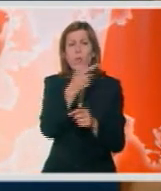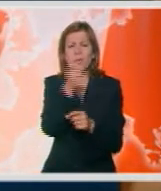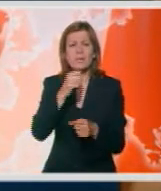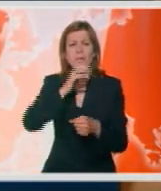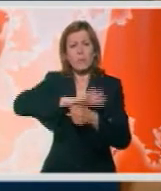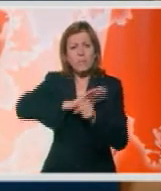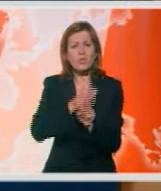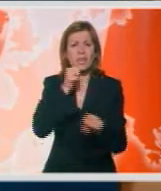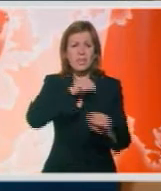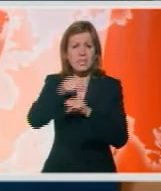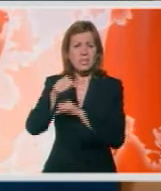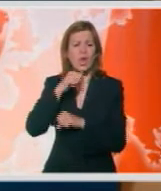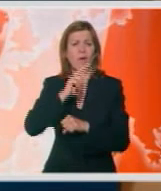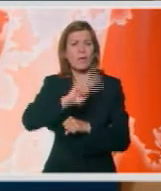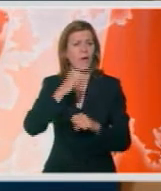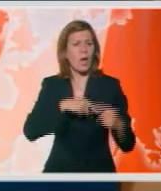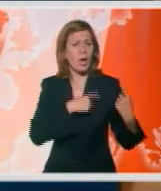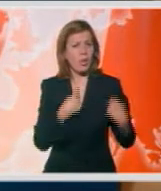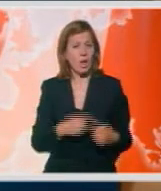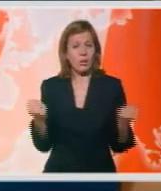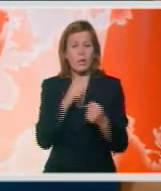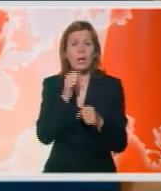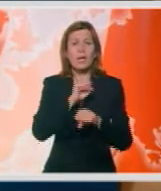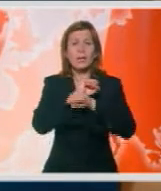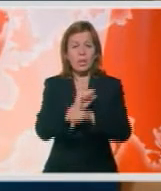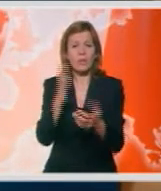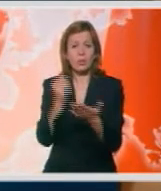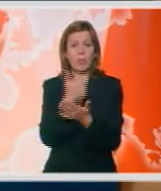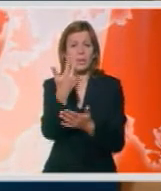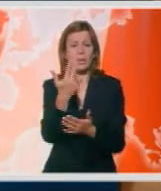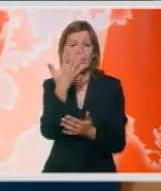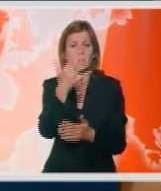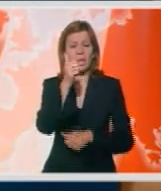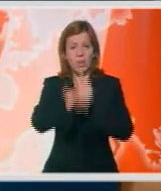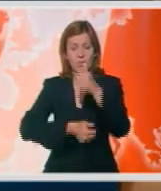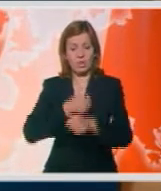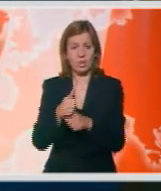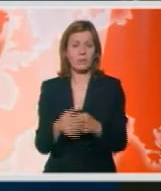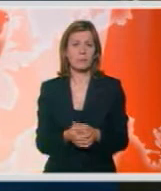mučanje, silovanja i druge nehumane akte i osudjuje ga na kaznu zatvora od 35 godina.